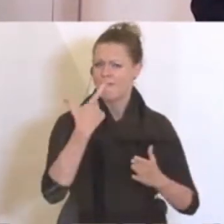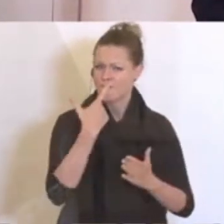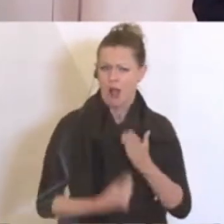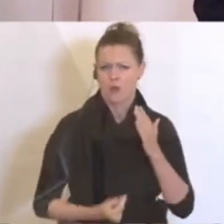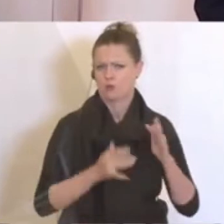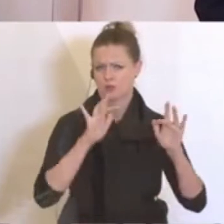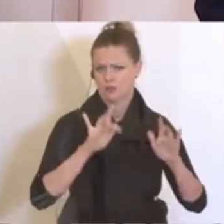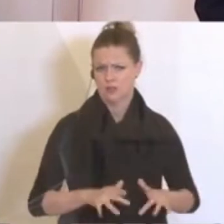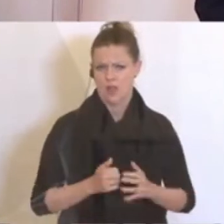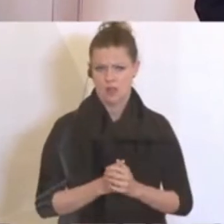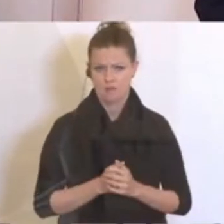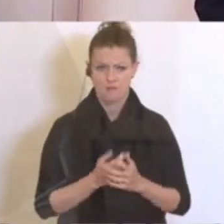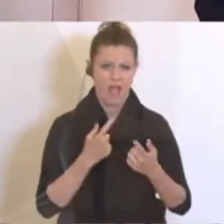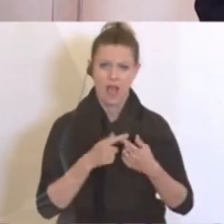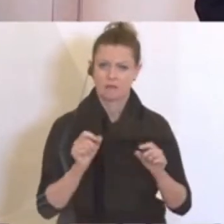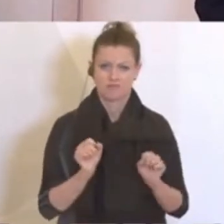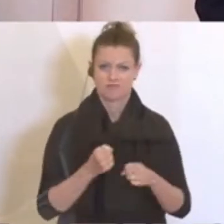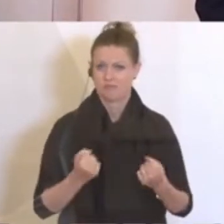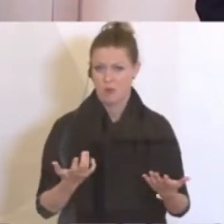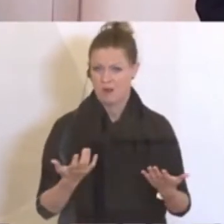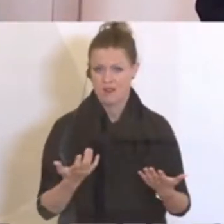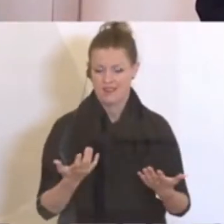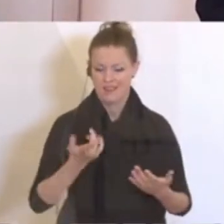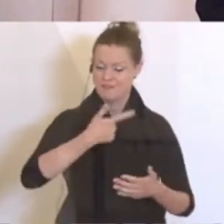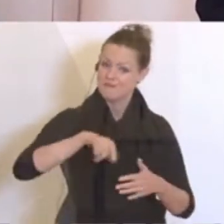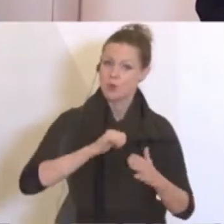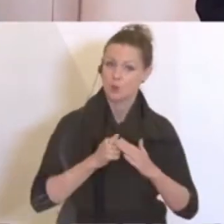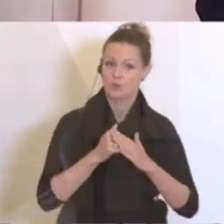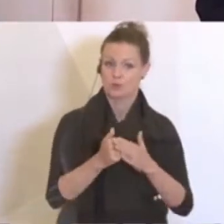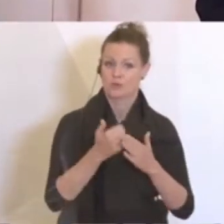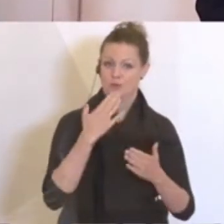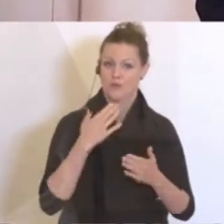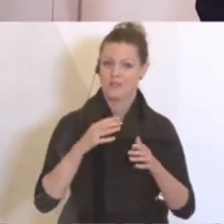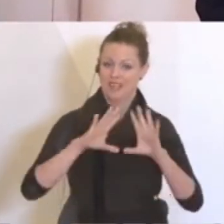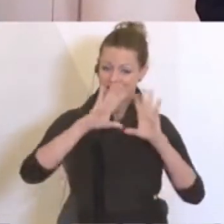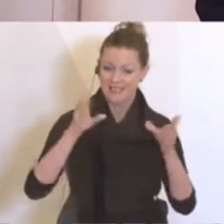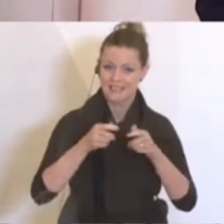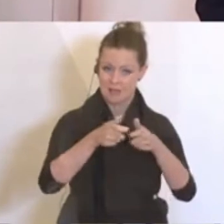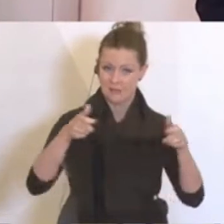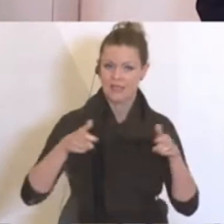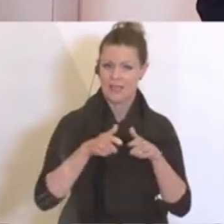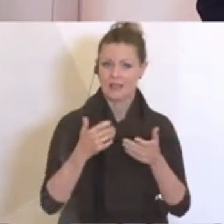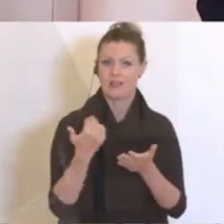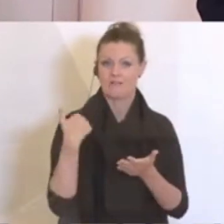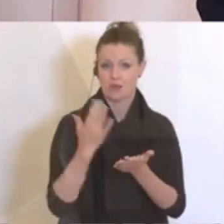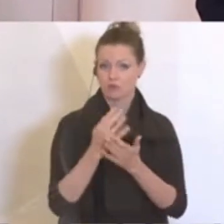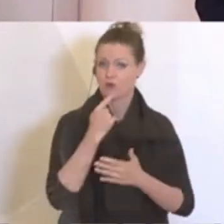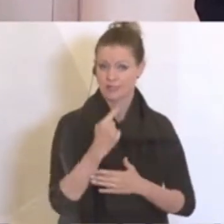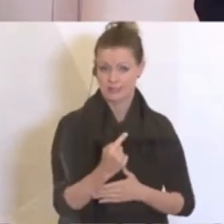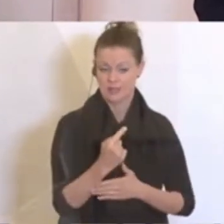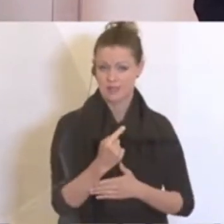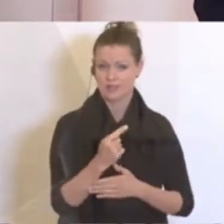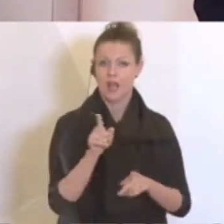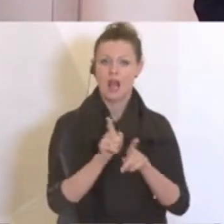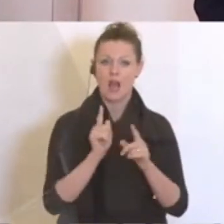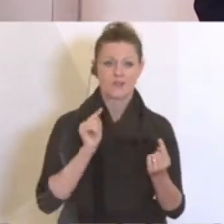ja gar nicht anders. Und wozu wir beitragen wollen, ist mit den Gesamtpaketen, die angesprochen wurden, auch